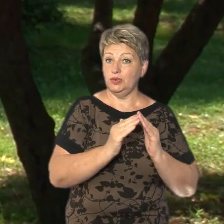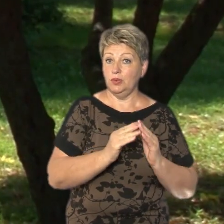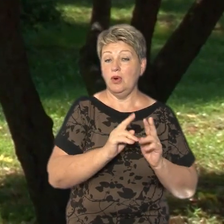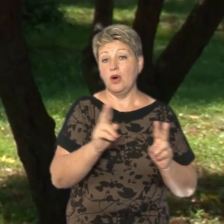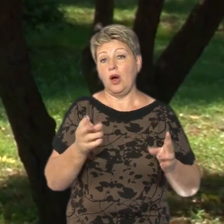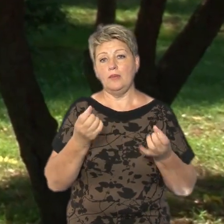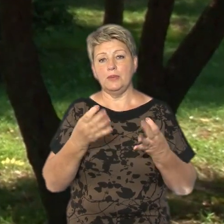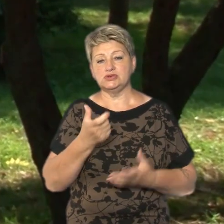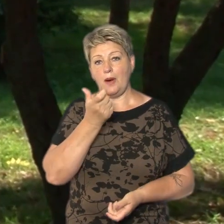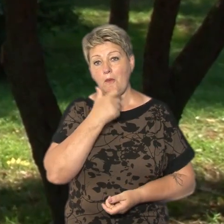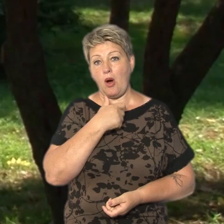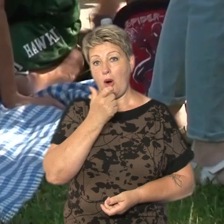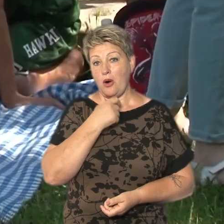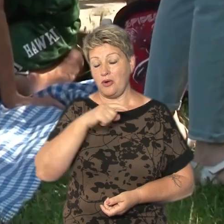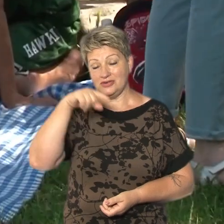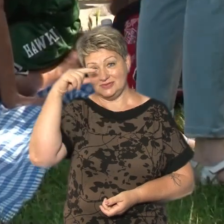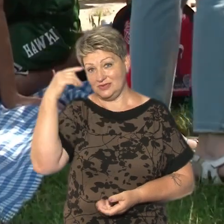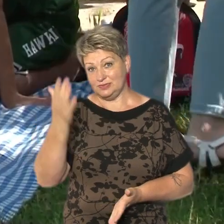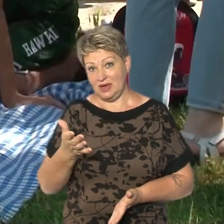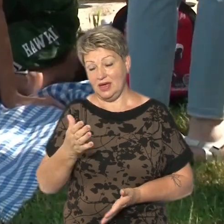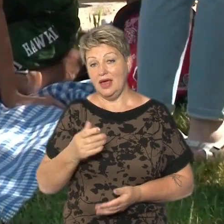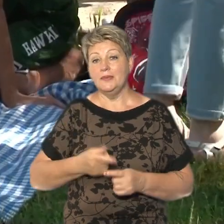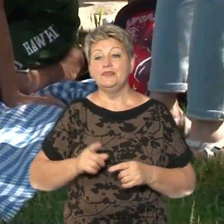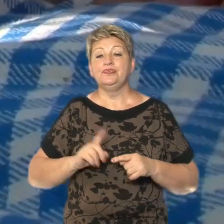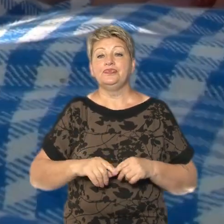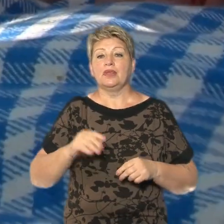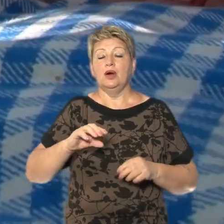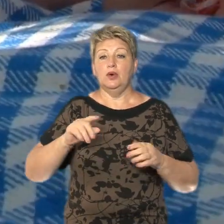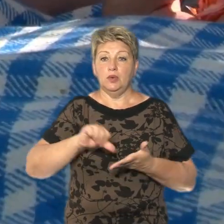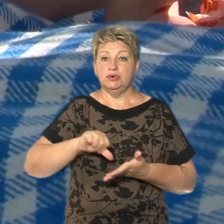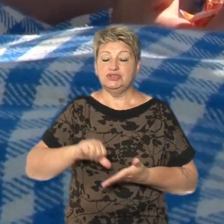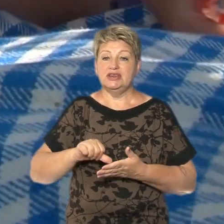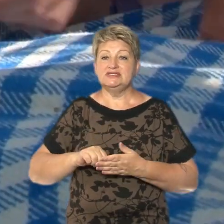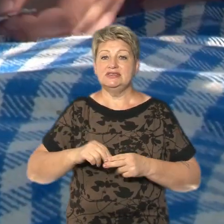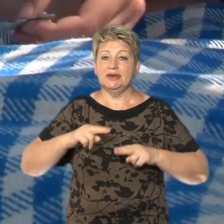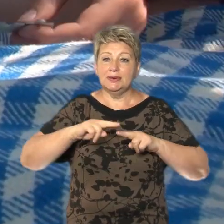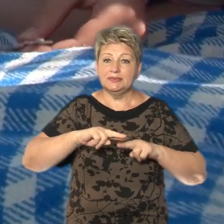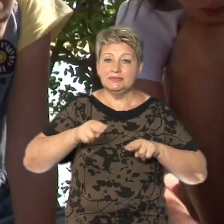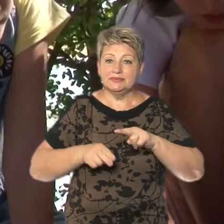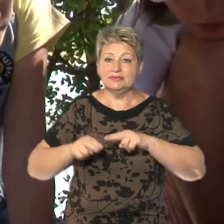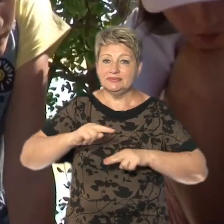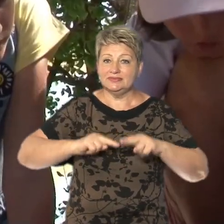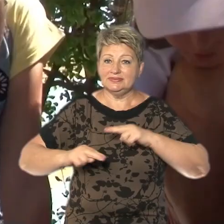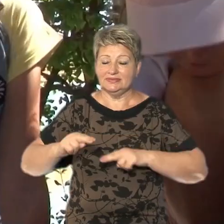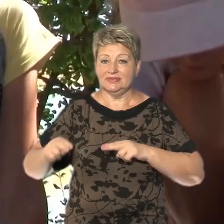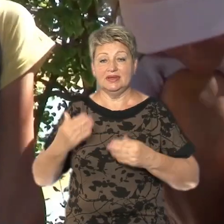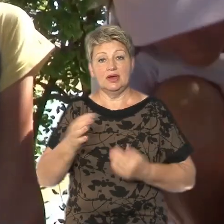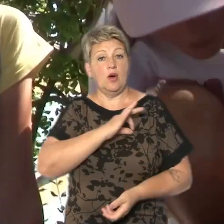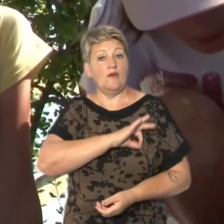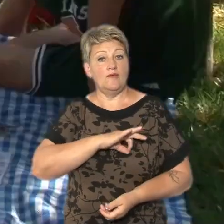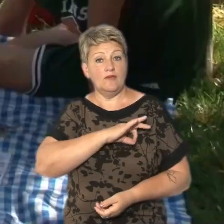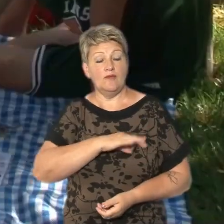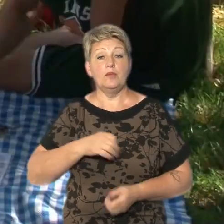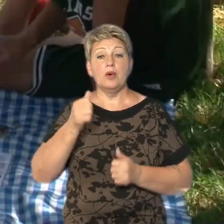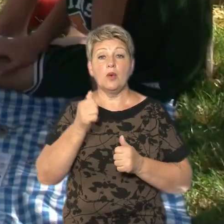морозива в таку спеку. У затінку складають пазли учасники літнього табору. На святі, каже їхня вихователька Марія Тарасенко,